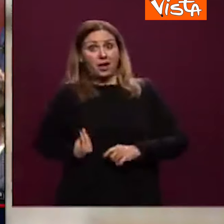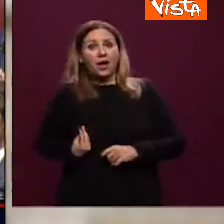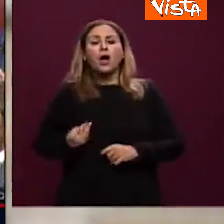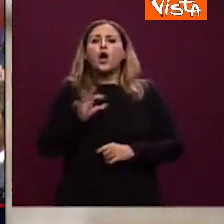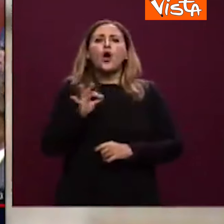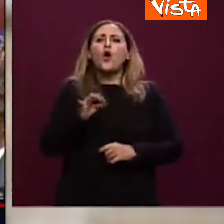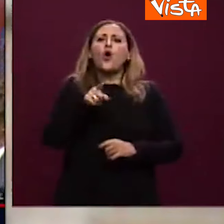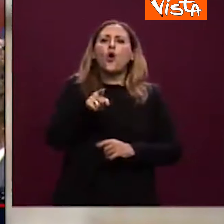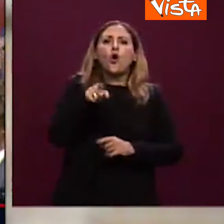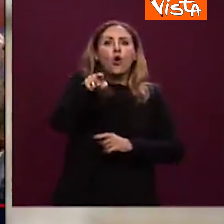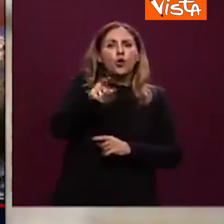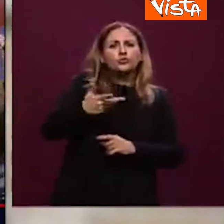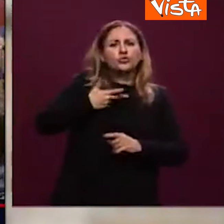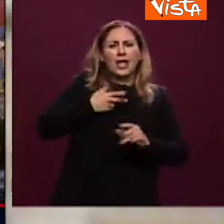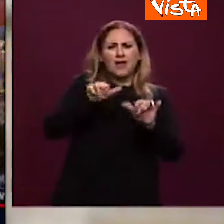messo in testa e che ha messo l'Italia!